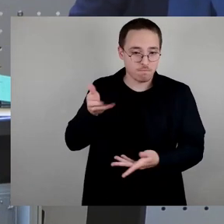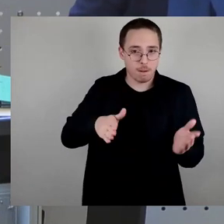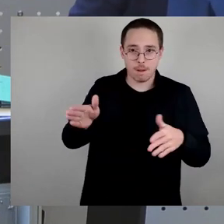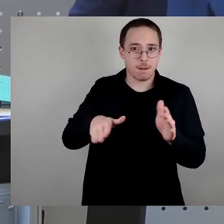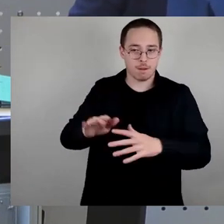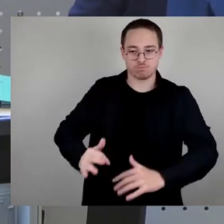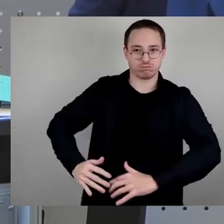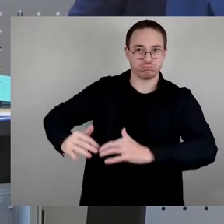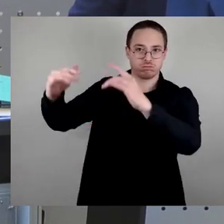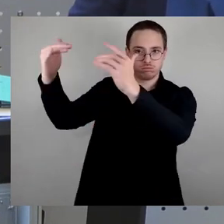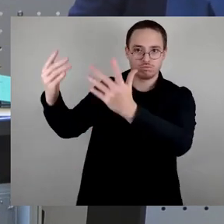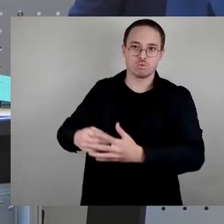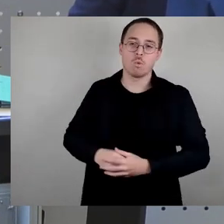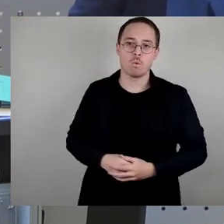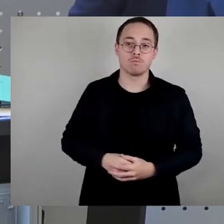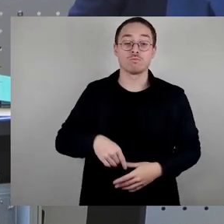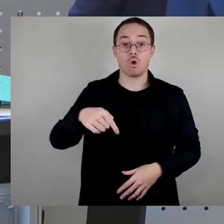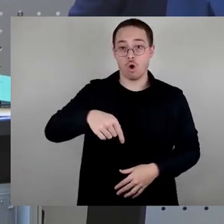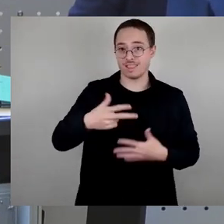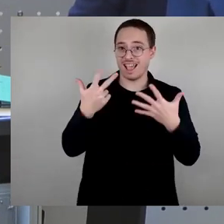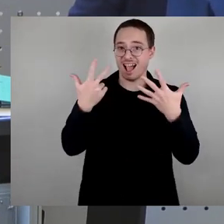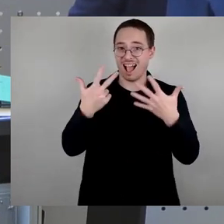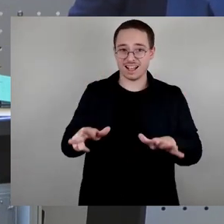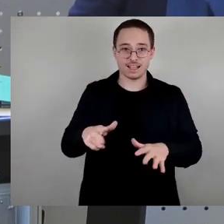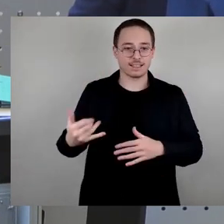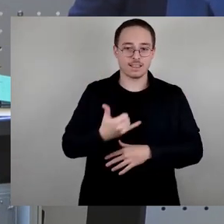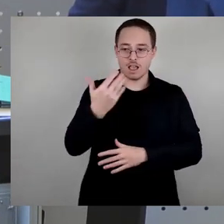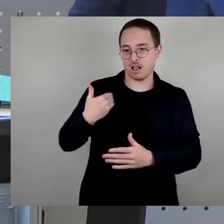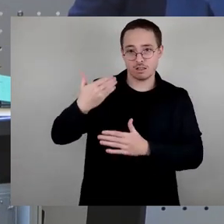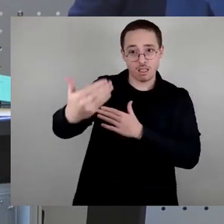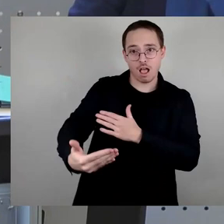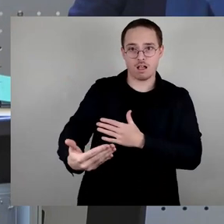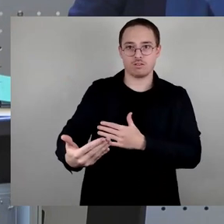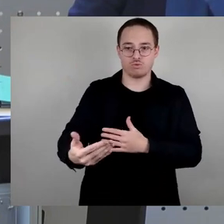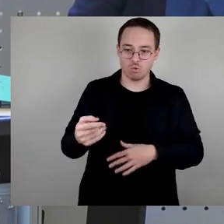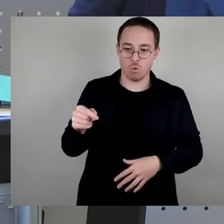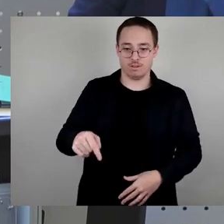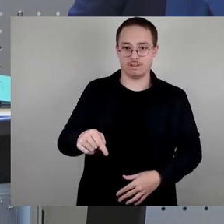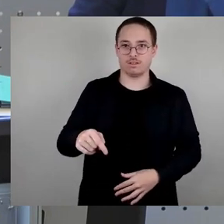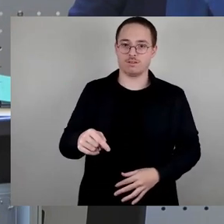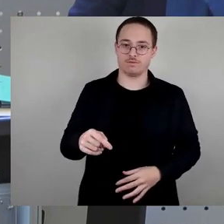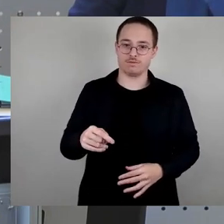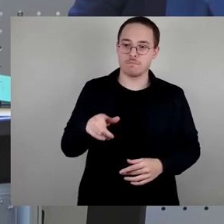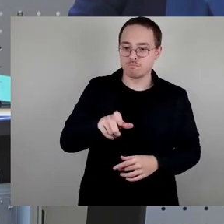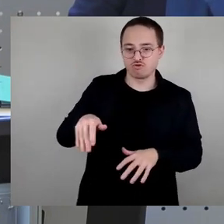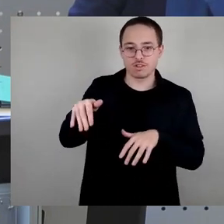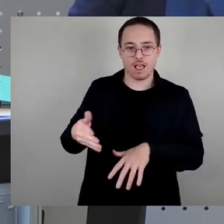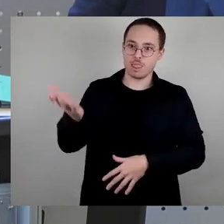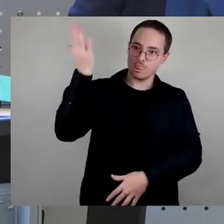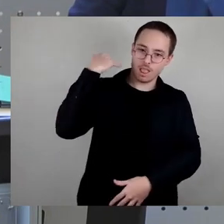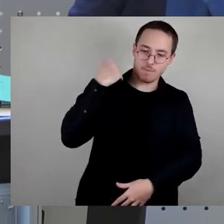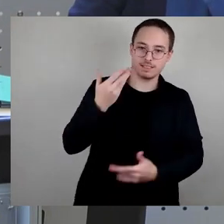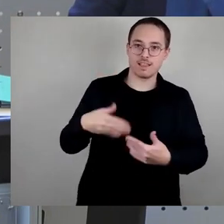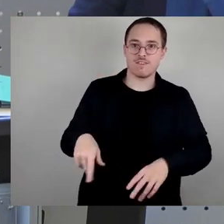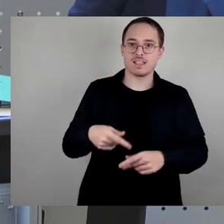viele Menschen in Dresden, die in jener Nacht Angehörige verloren haben. Auch heute noch leben Menschen in Dresden, denen es ein